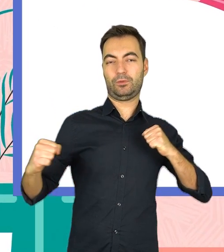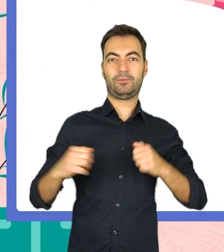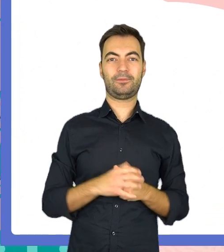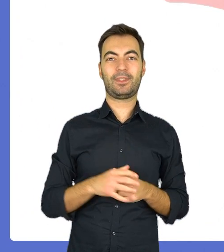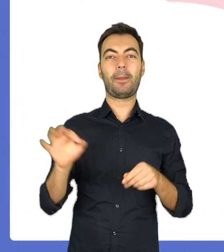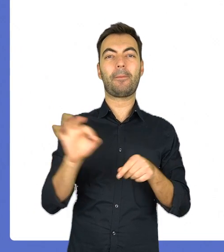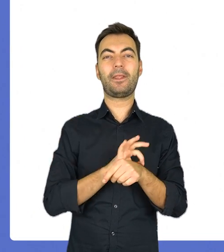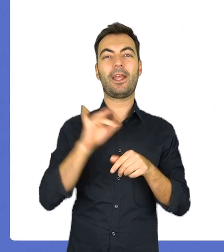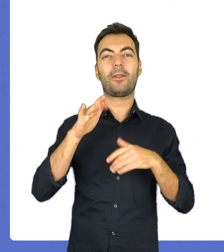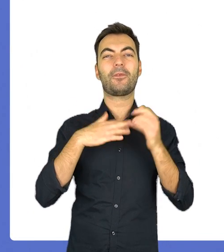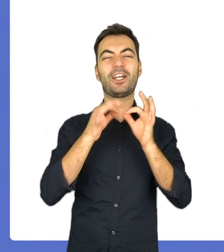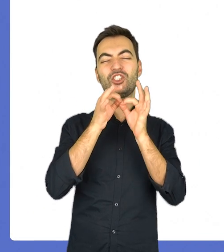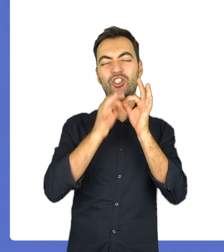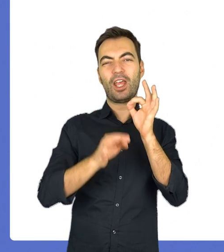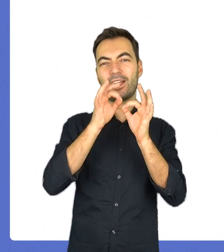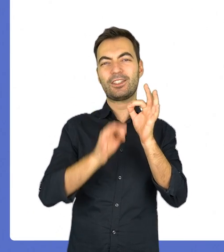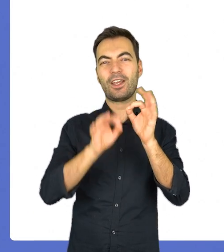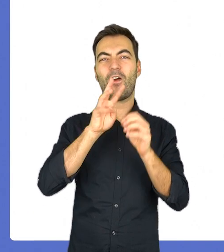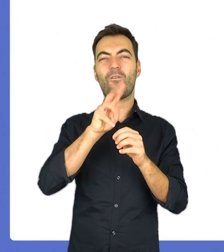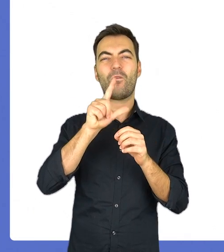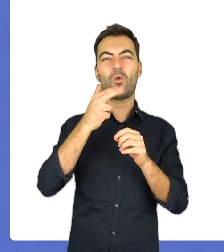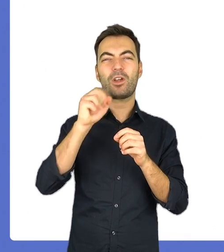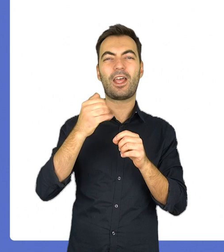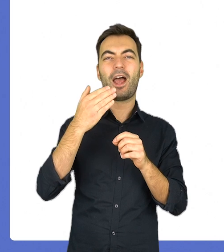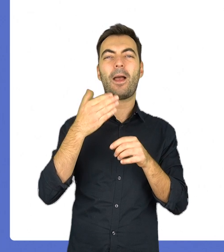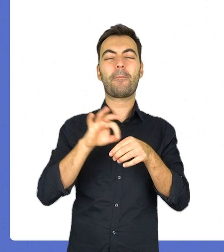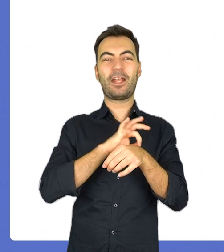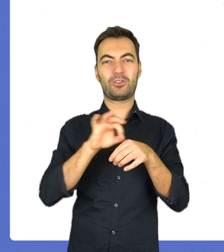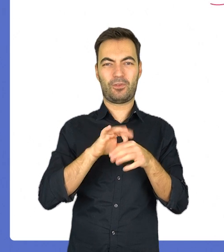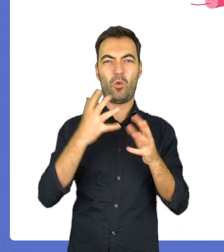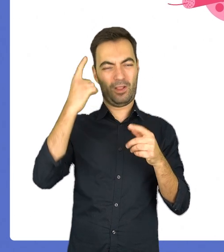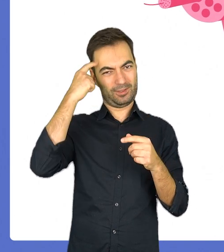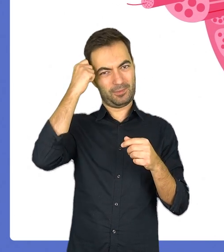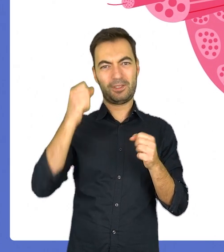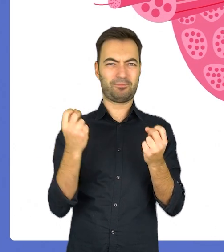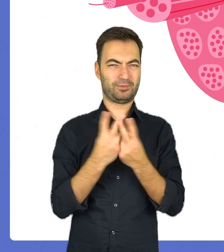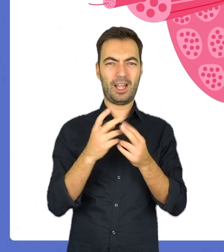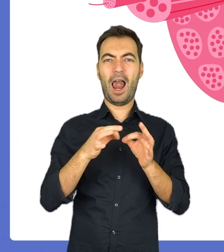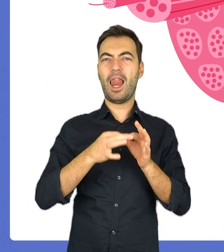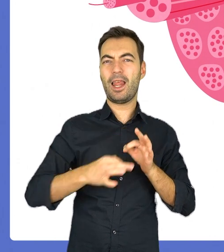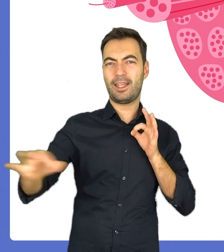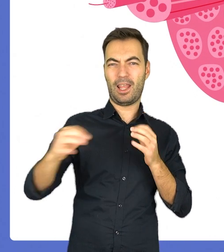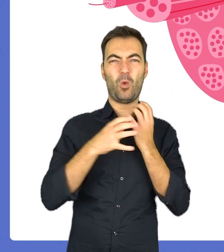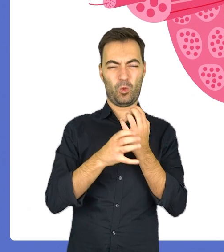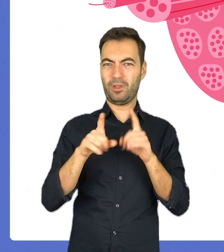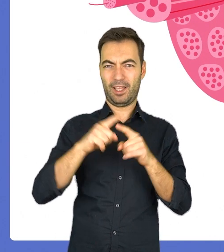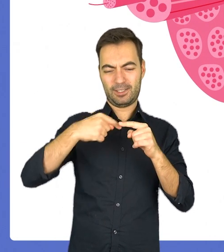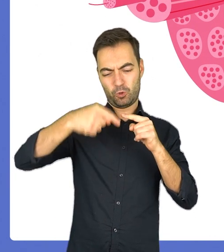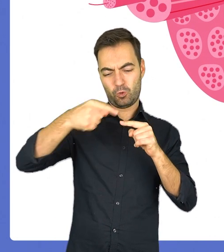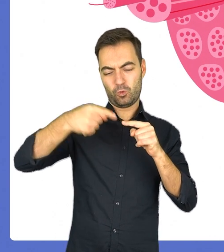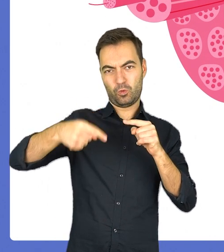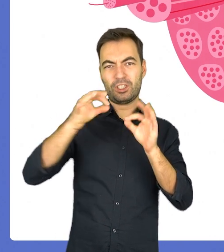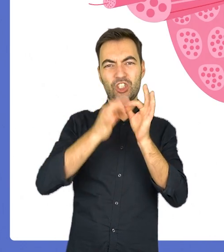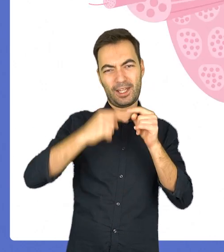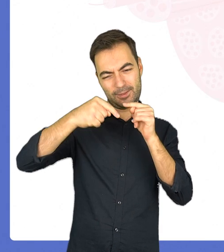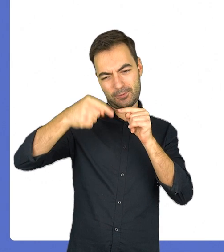Mięsień zbudowany jest z cieniutkich włókien mięśniowych. To łatwo zapamiętać. Gruba lina też składa się